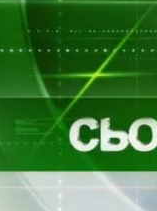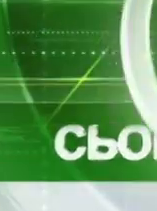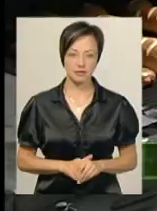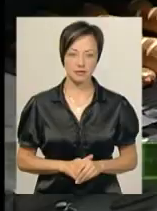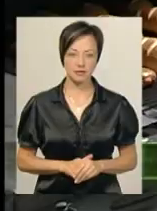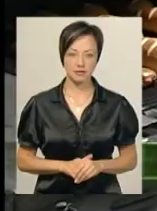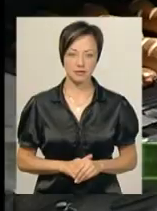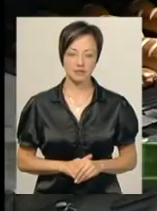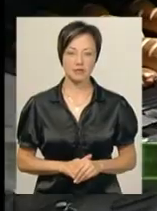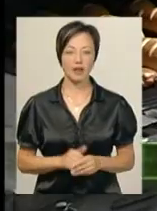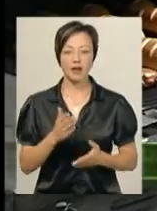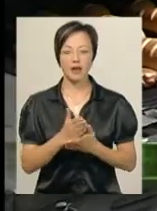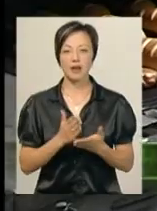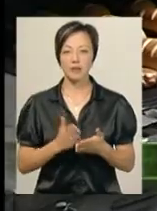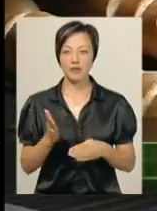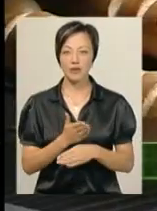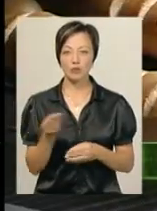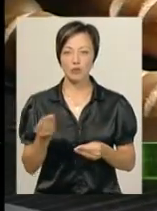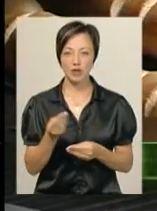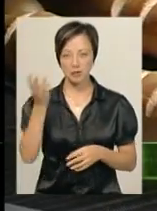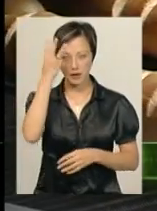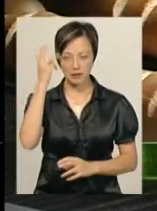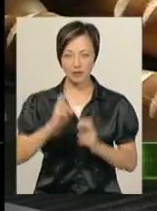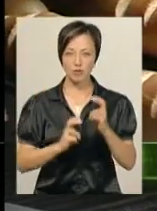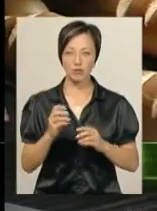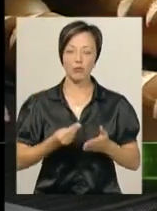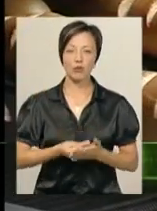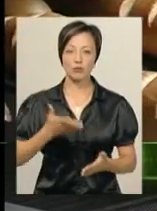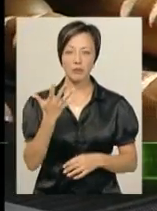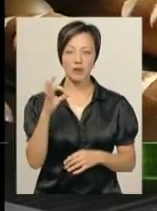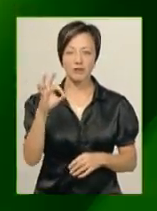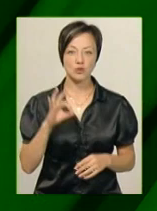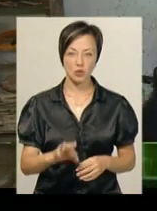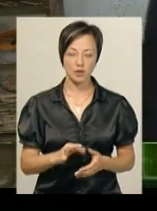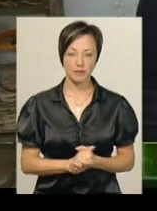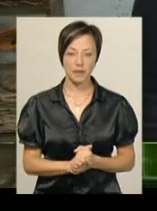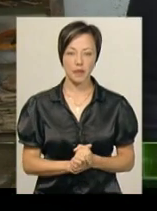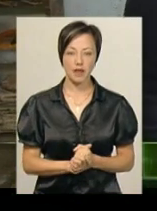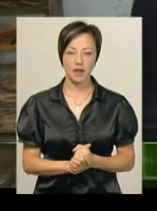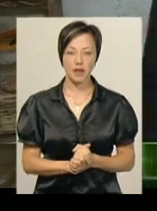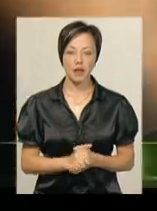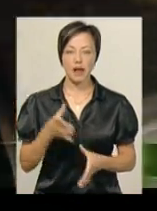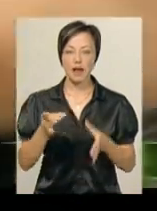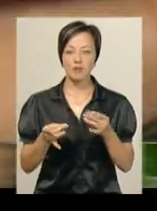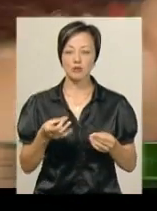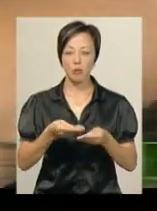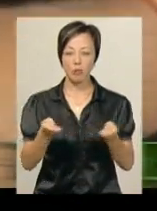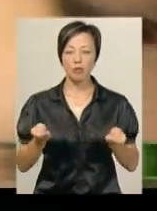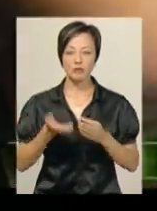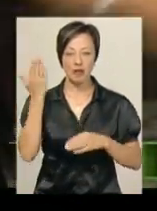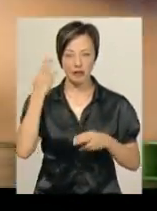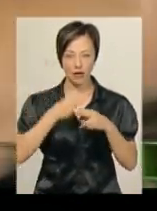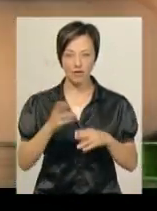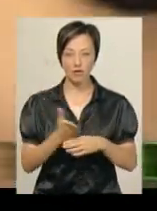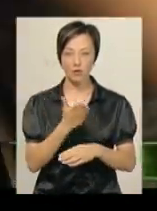Хліб та вироби з борошна Хмельницького хлібзаводу подорожчили на 5%. Керамічний посуд за давніми технологіями